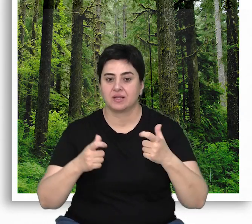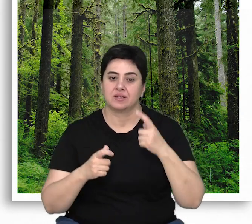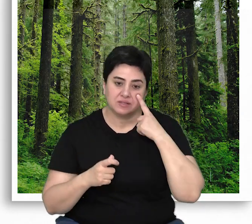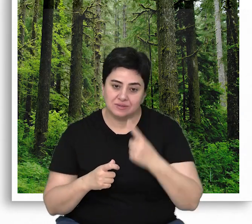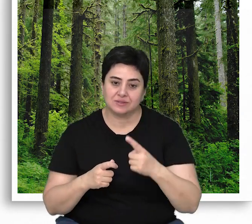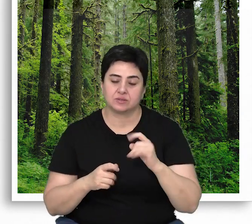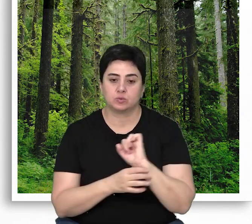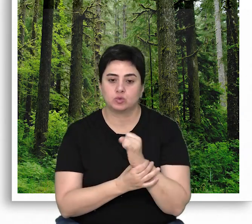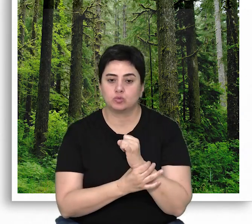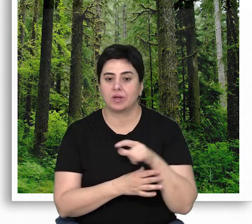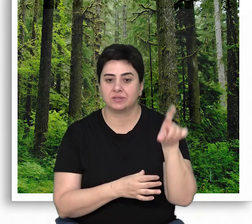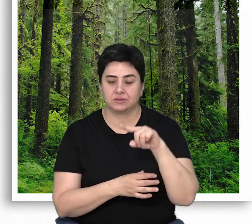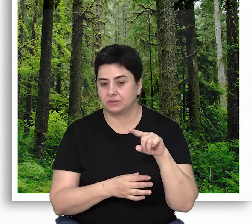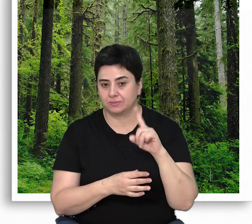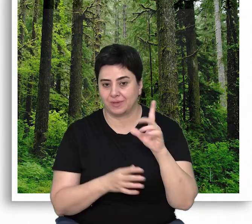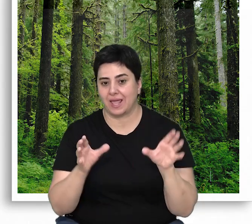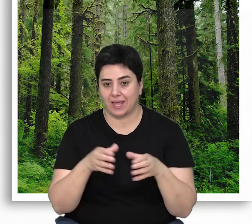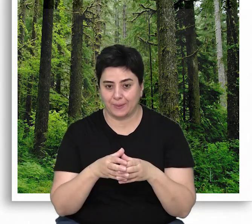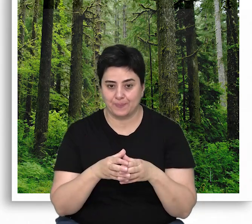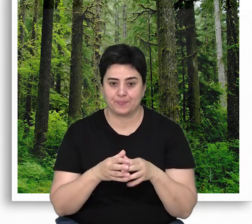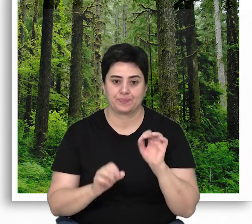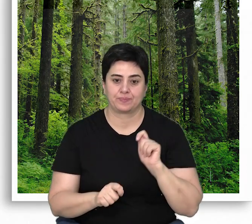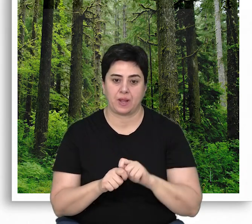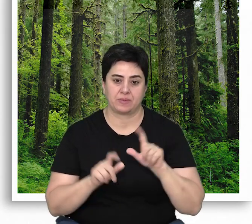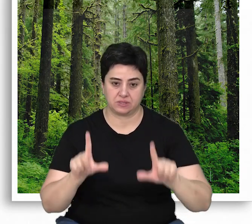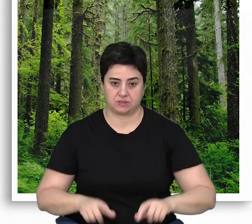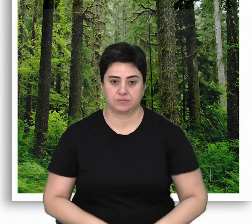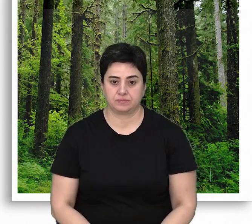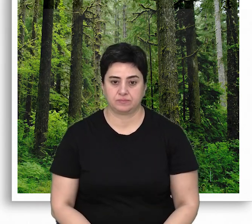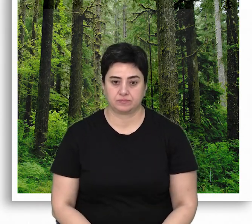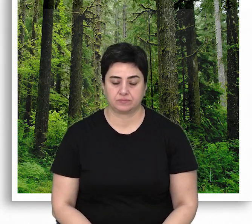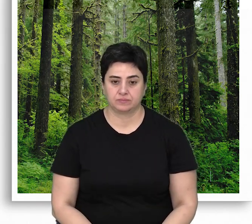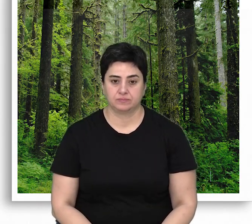envanteri ilgili uzmanlardan oluşacak bir ekip tarafından yapılır.